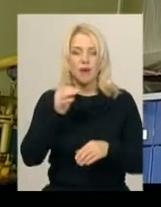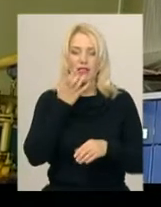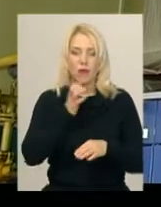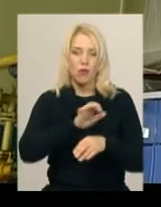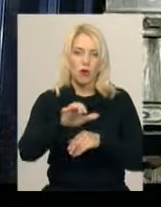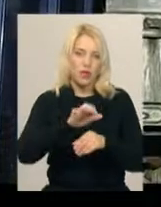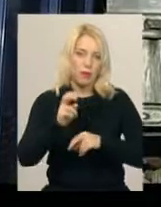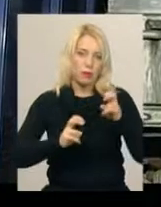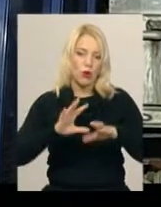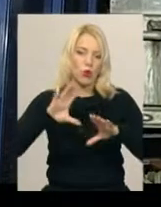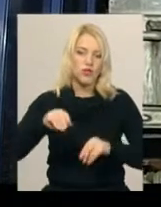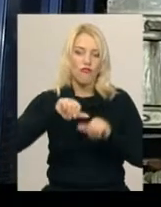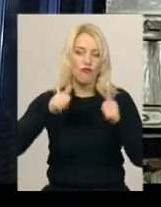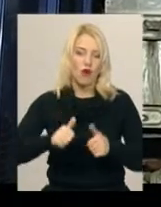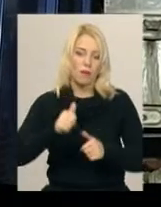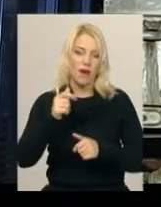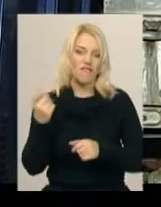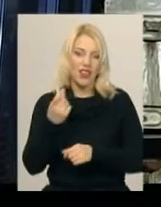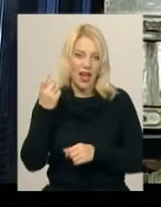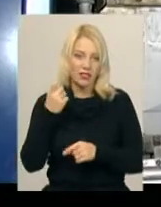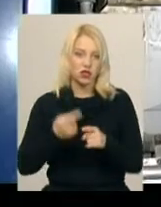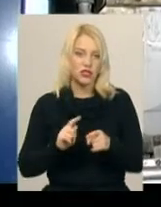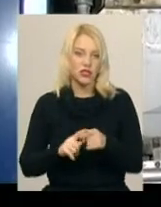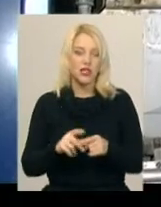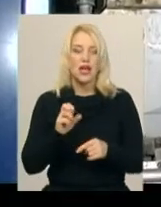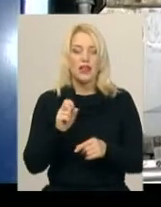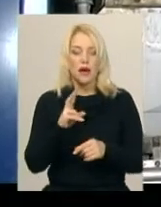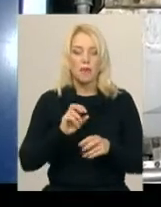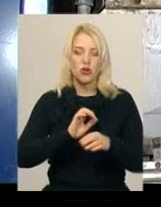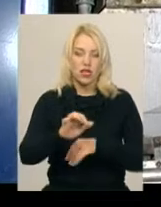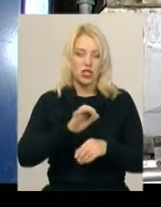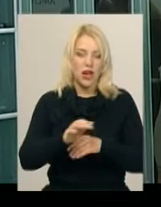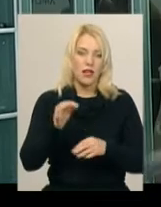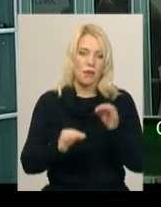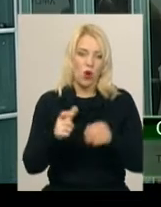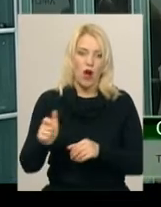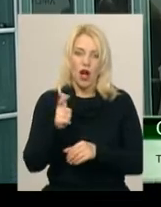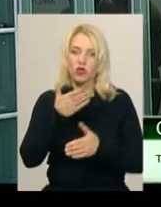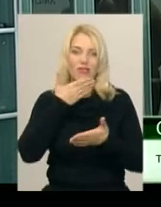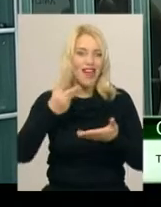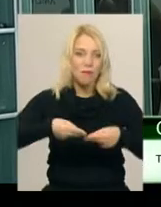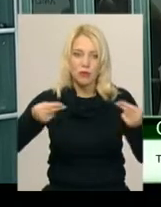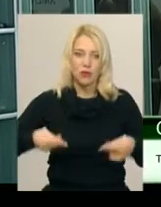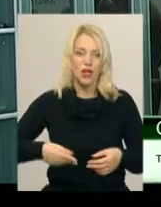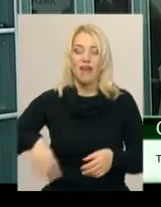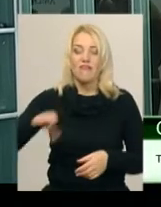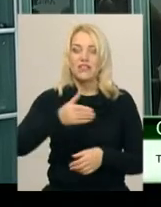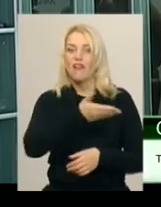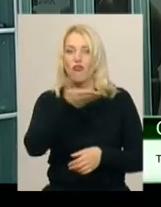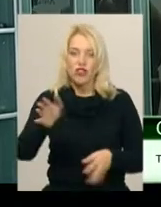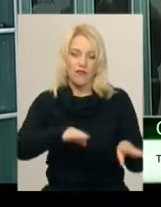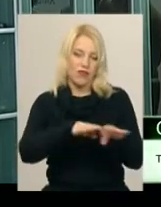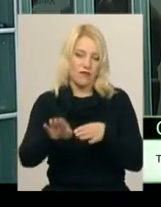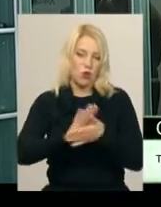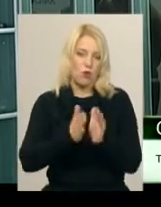підприємствами, усіх форм власності області, договори на постачання природного газу не підписали. Ці вони в рівних умовах і всі вони